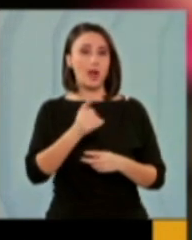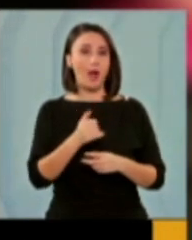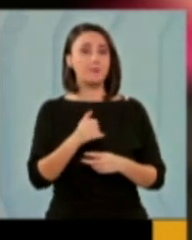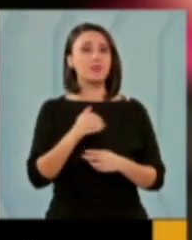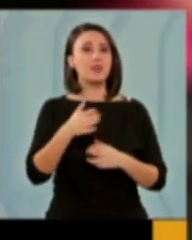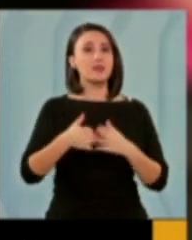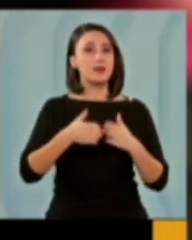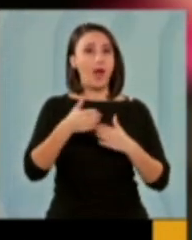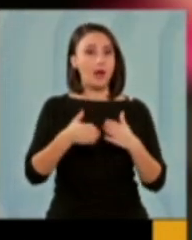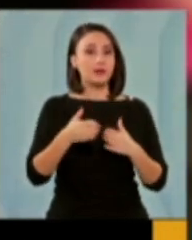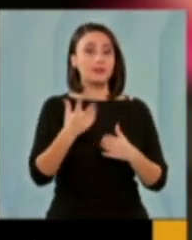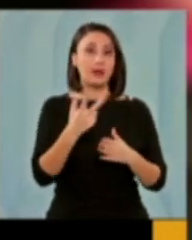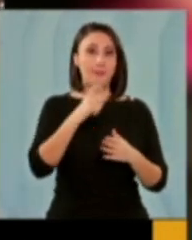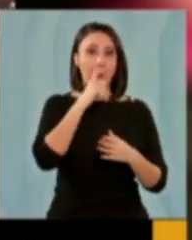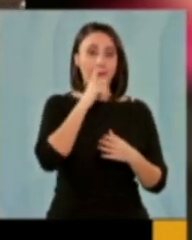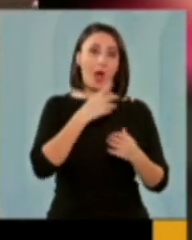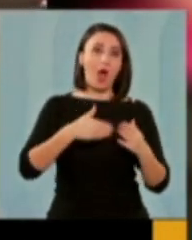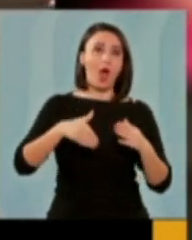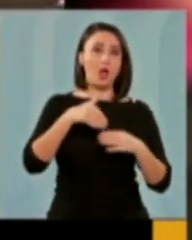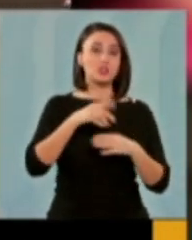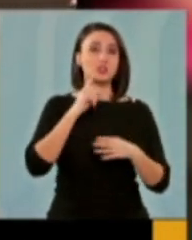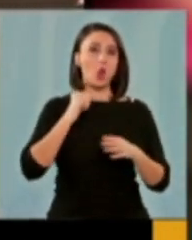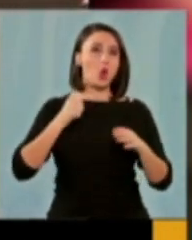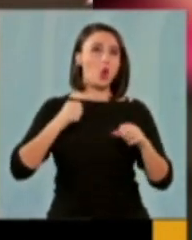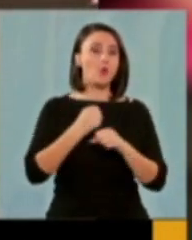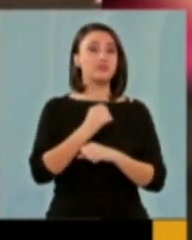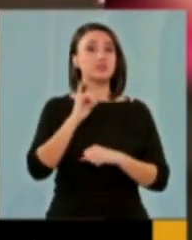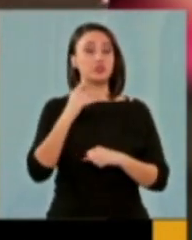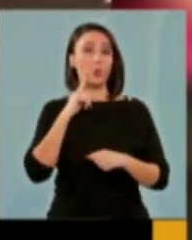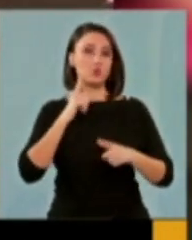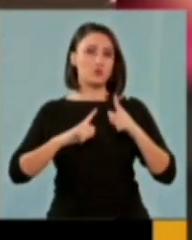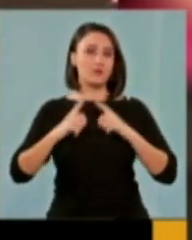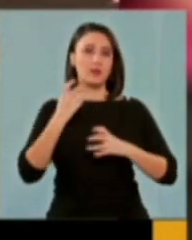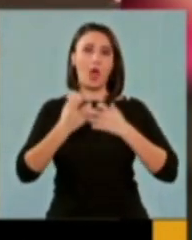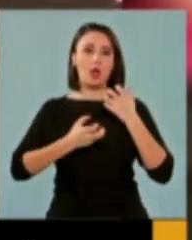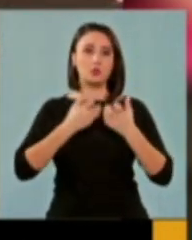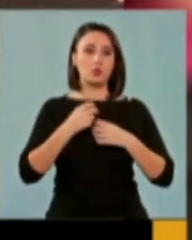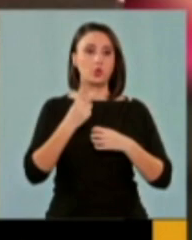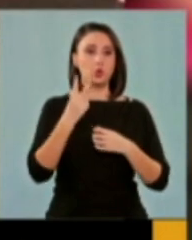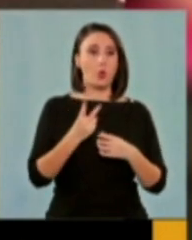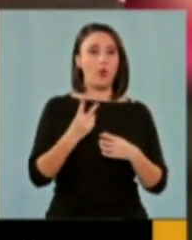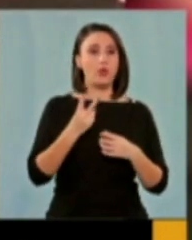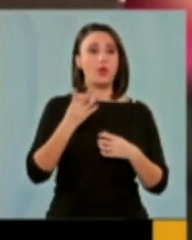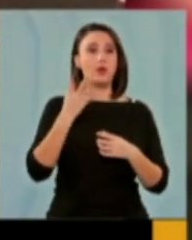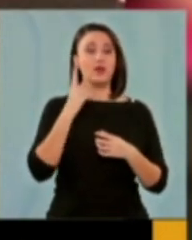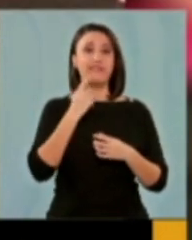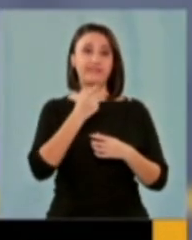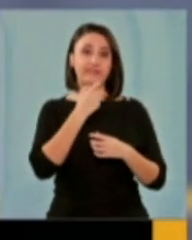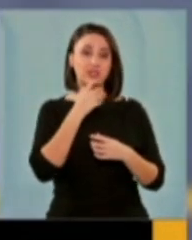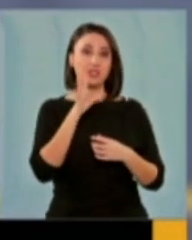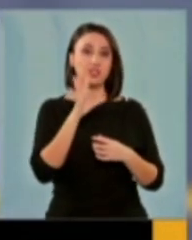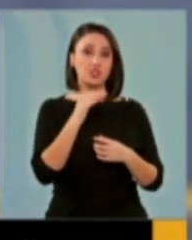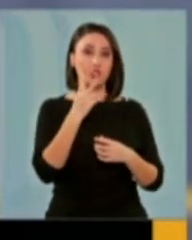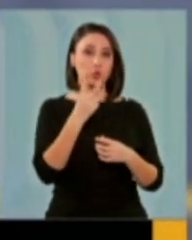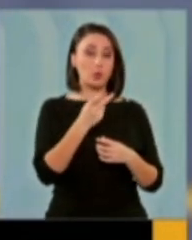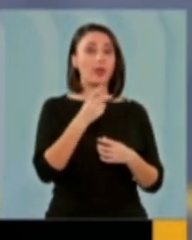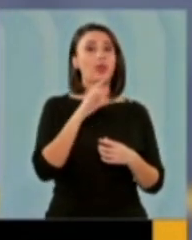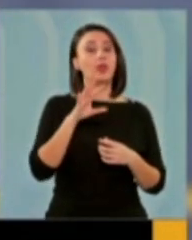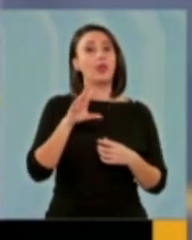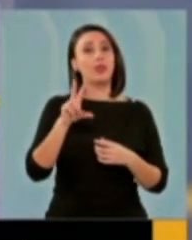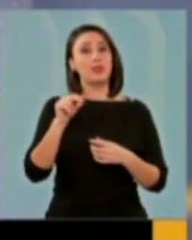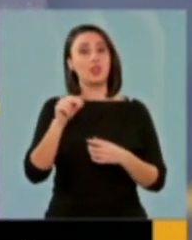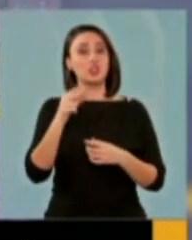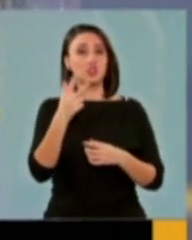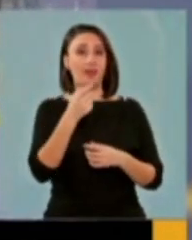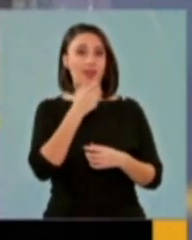Năsăud. Trei bărbați angajați CFR au fost răniți și au suferit arsuri. Doi dintre aceștia, în vârstă de 52 și respectiv